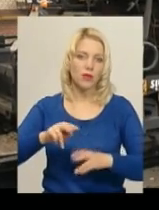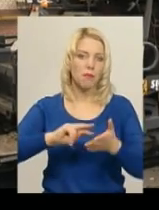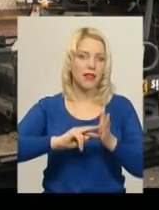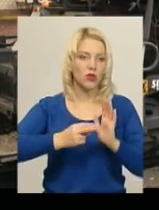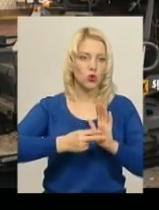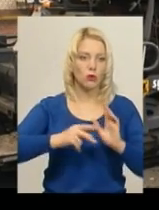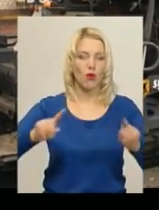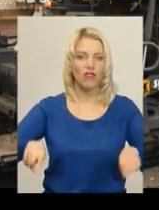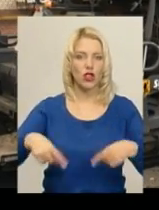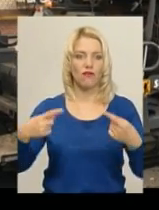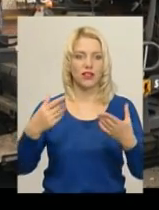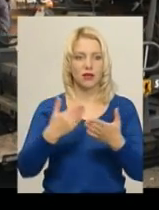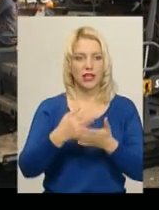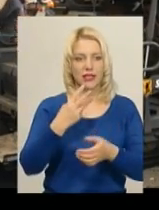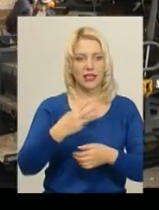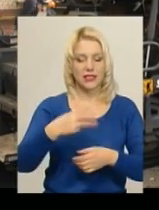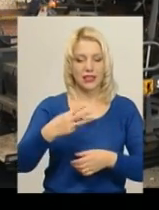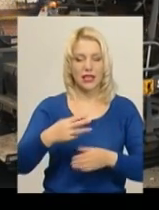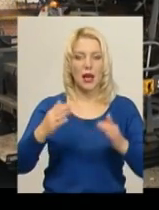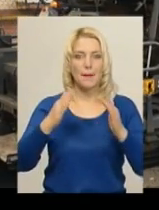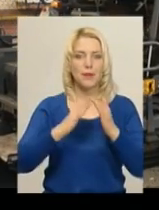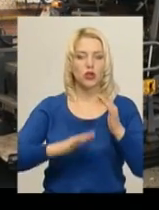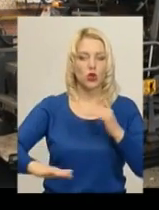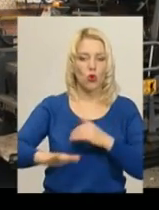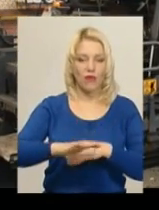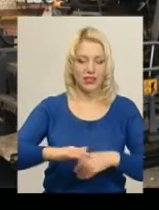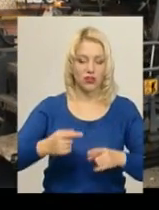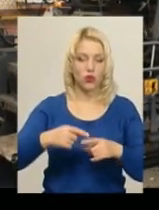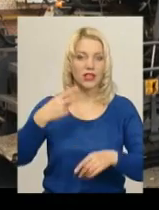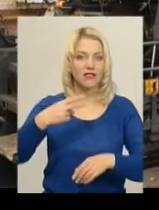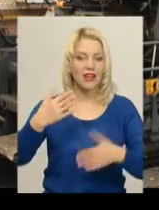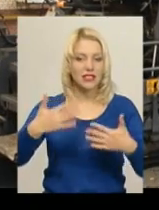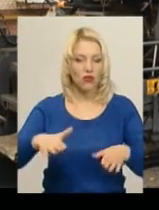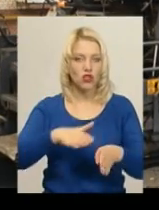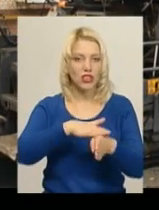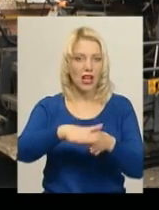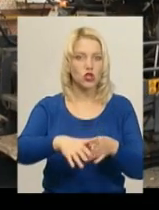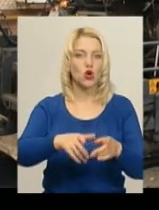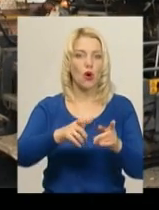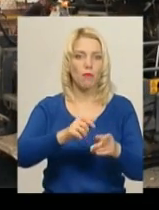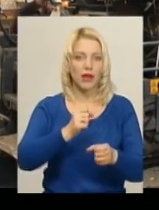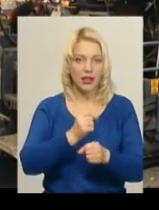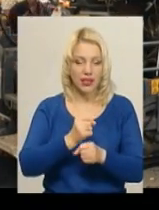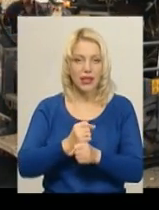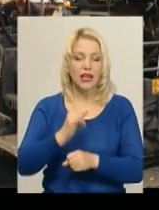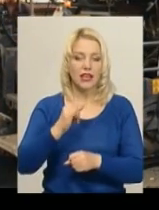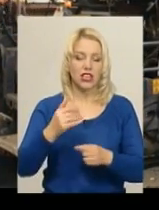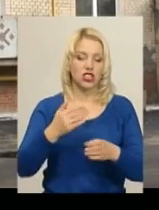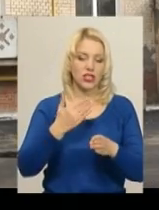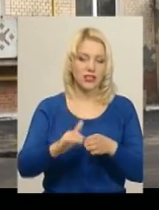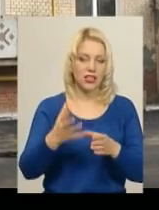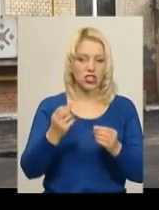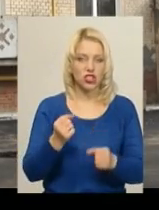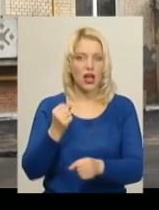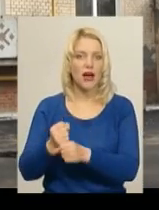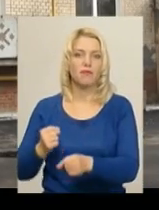відновити близько 30 прибудинкових територій, 20 ми вже зробили, частина зараз ще в роботі.